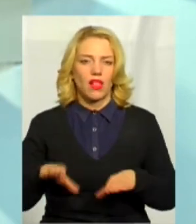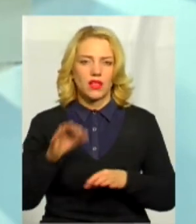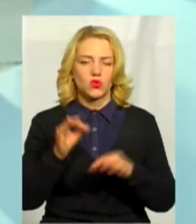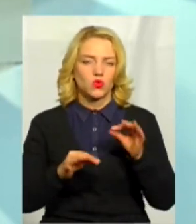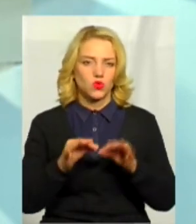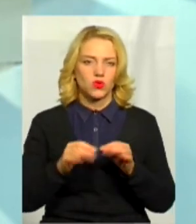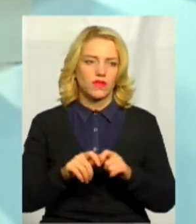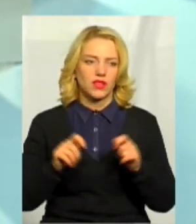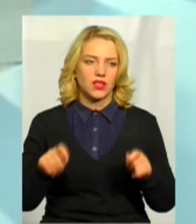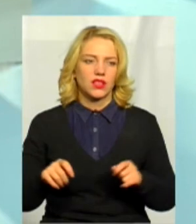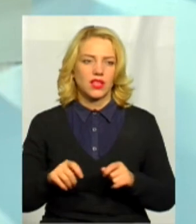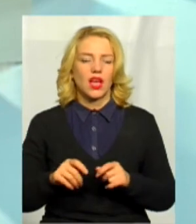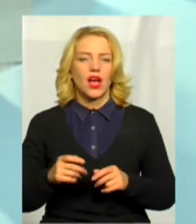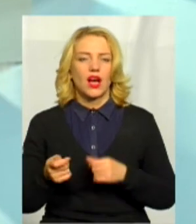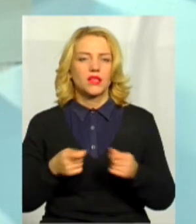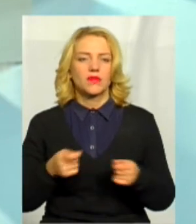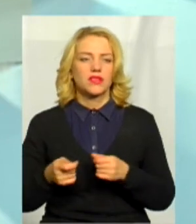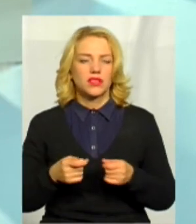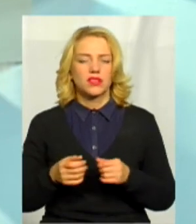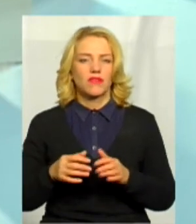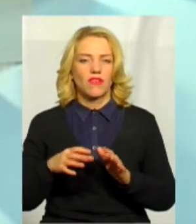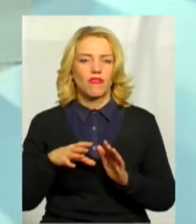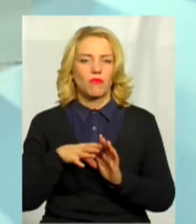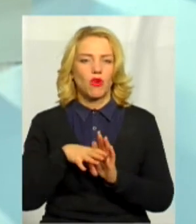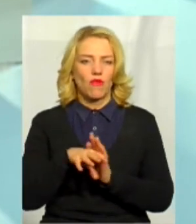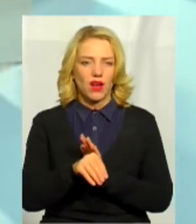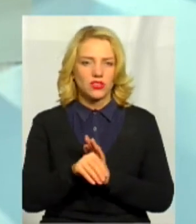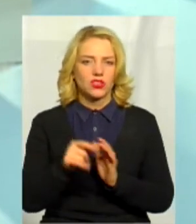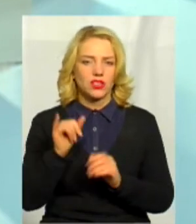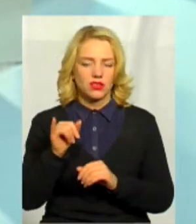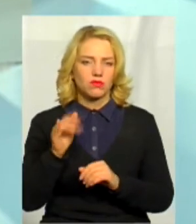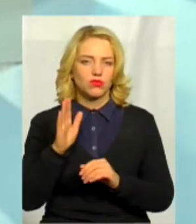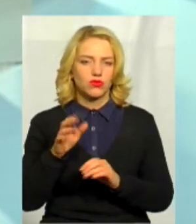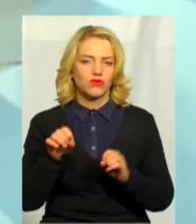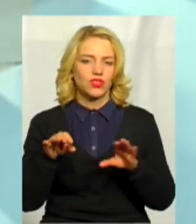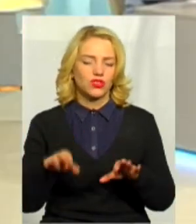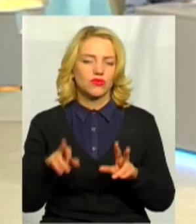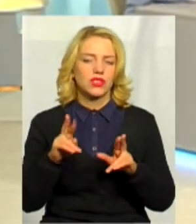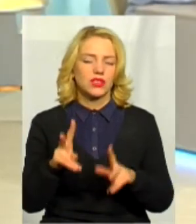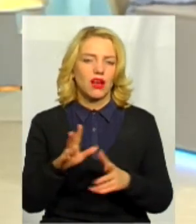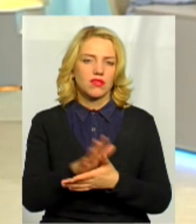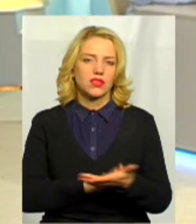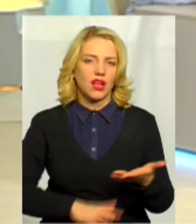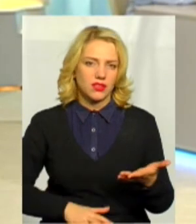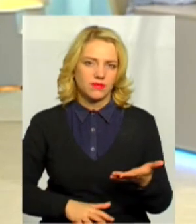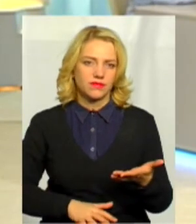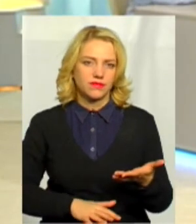адміністративне провадження. про що я говорила. Так, ну, вже рішення, вже суд буде вирішувати, як далі